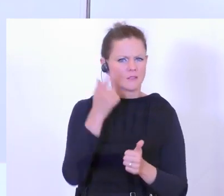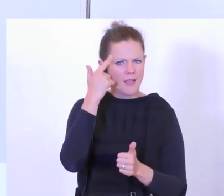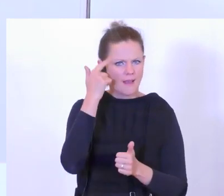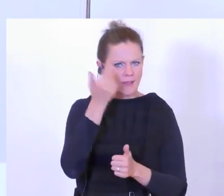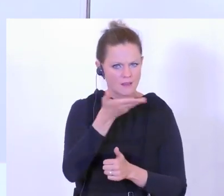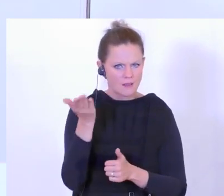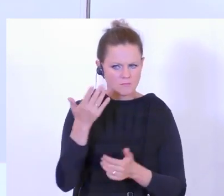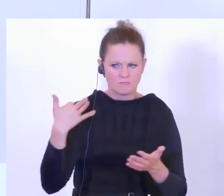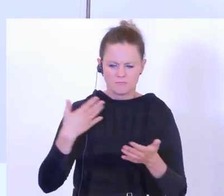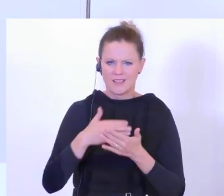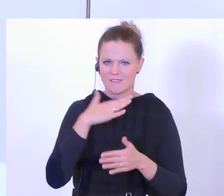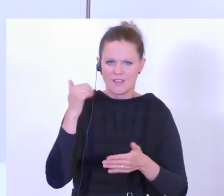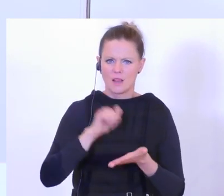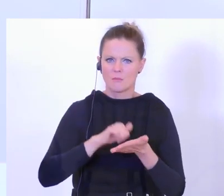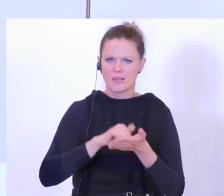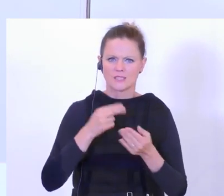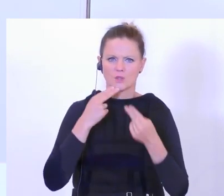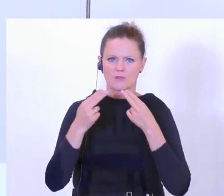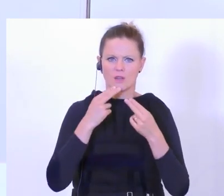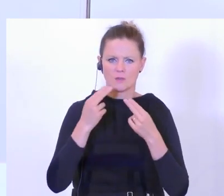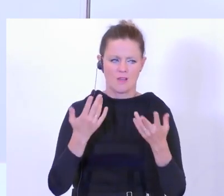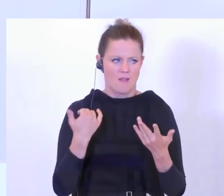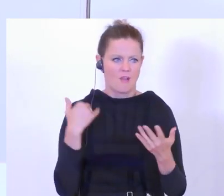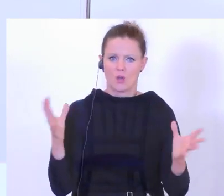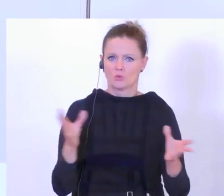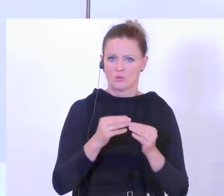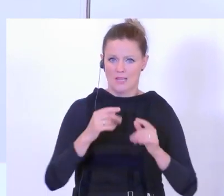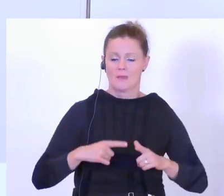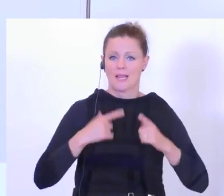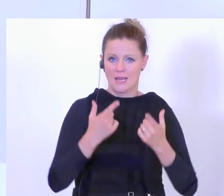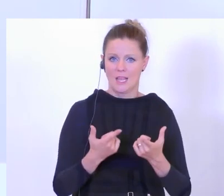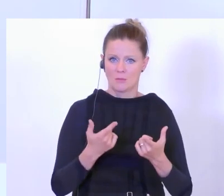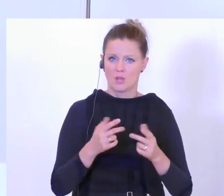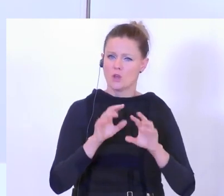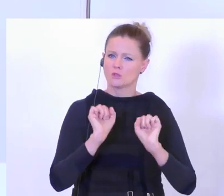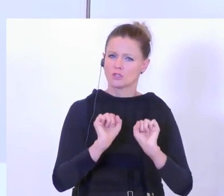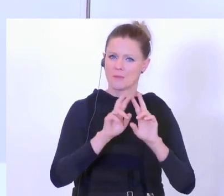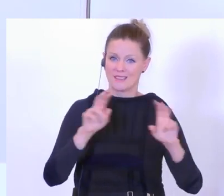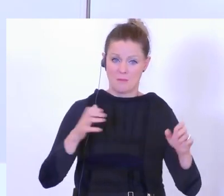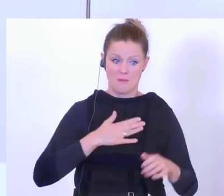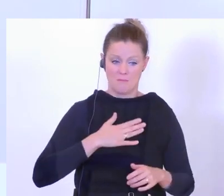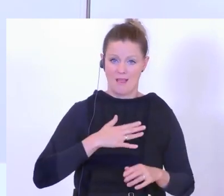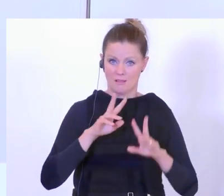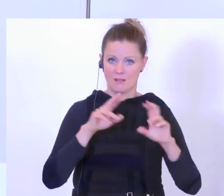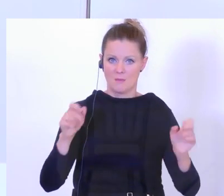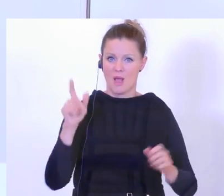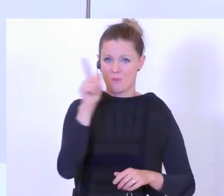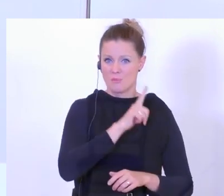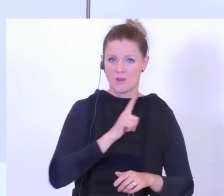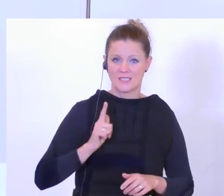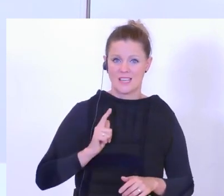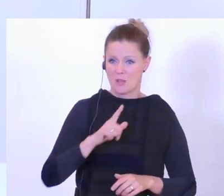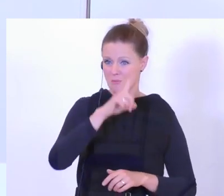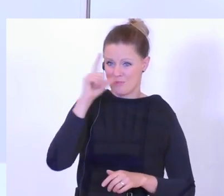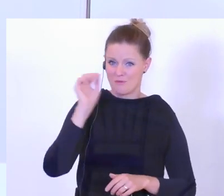gab viele Pressekonferenzen, die wir gemeinsam sozusagen erlebt haben, wo immer das Thema auch von meiner Seite aus war, dass die Polizei der Partner der